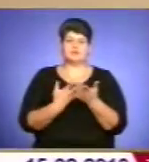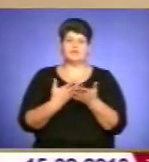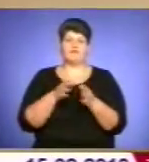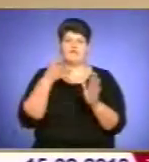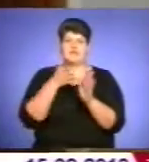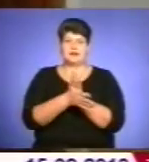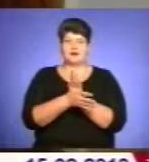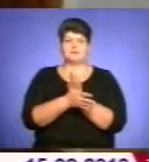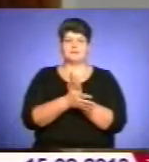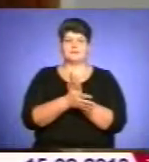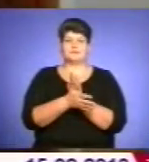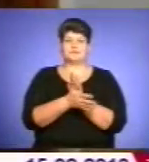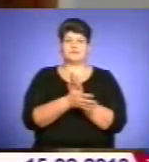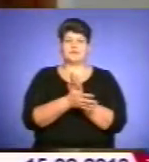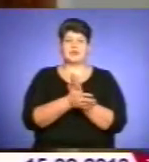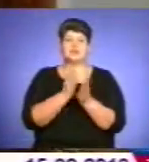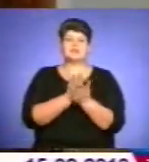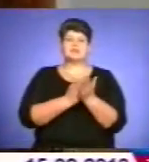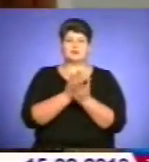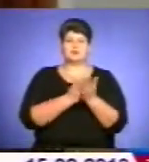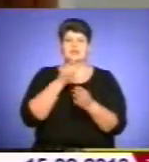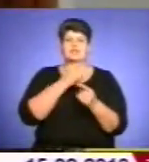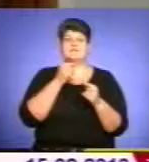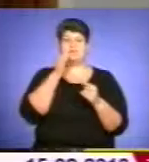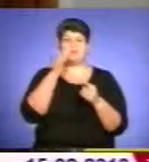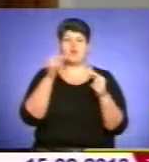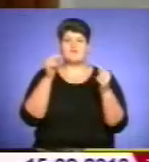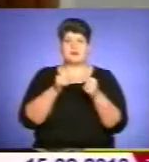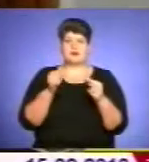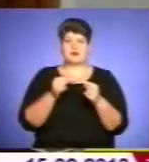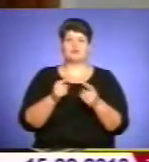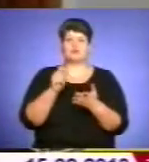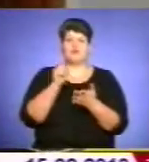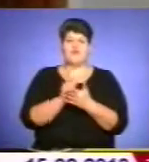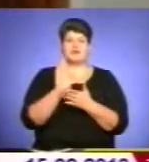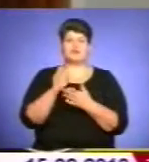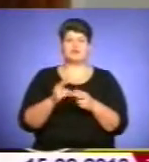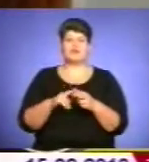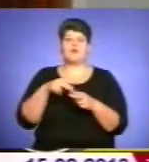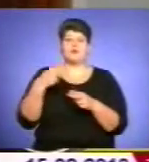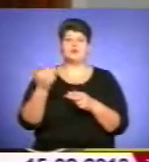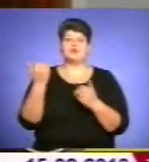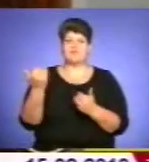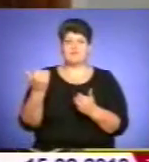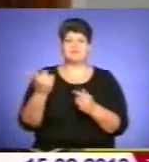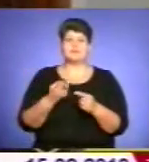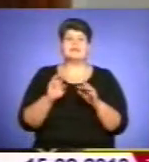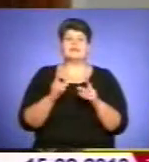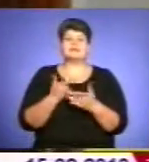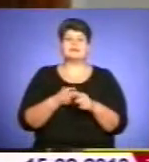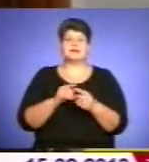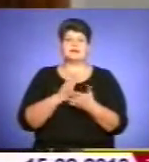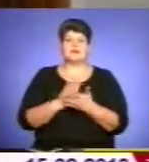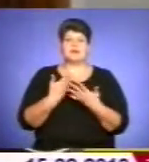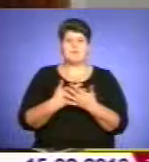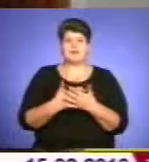харчування. Ці служби, які відповідають безпосередньо за даний тротуар, вони повинні будуть відшкодувати. Як це все відбувається? Наприклад, ми